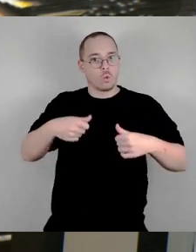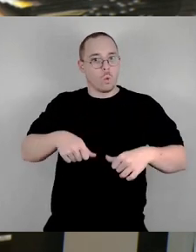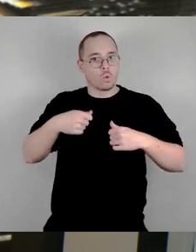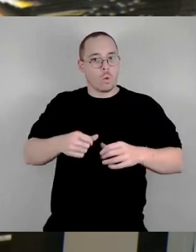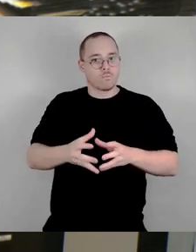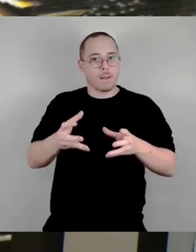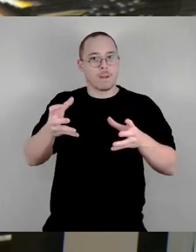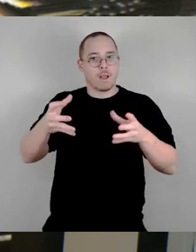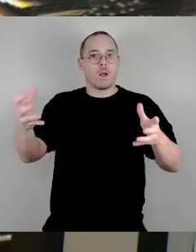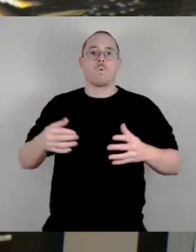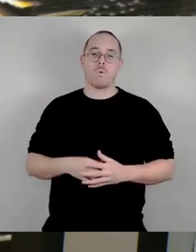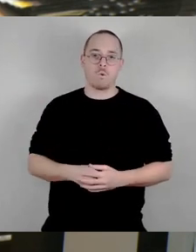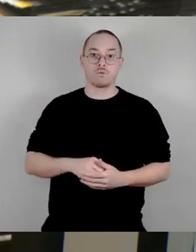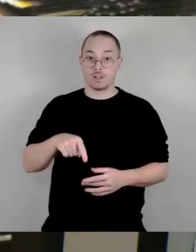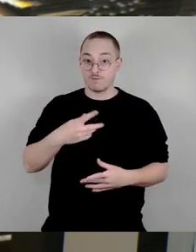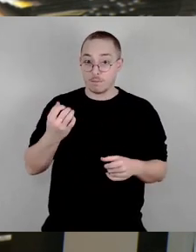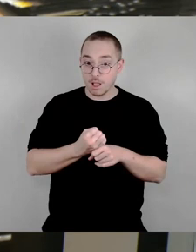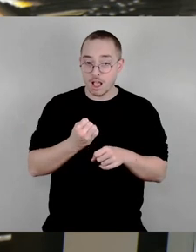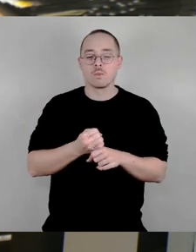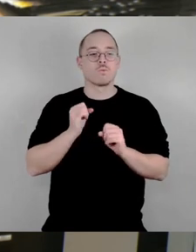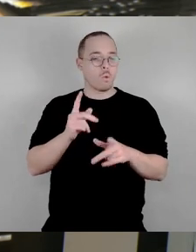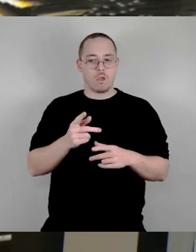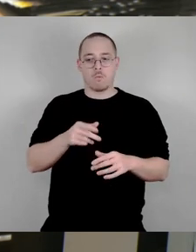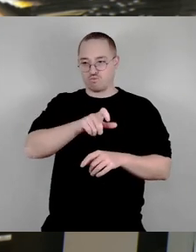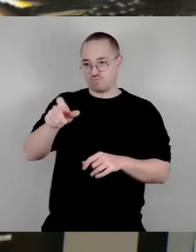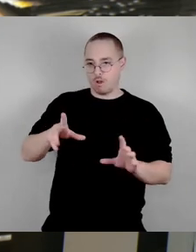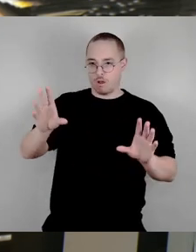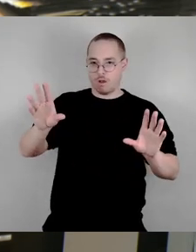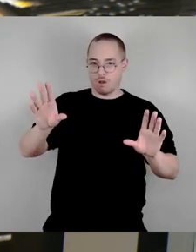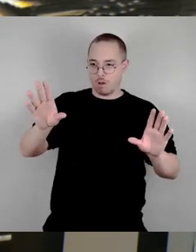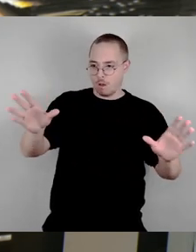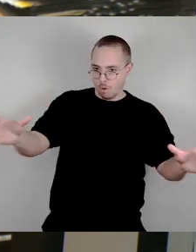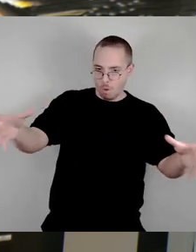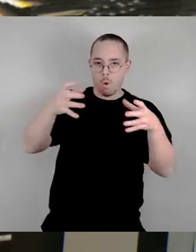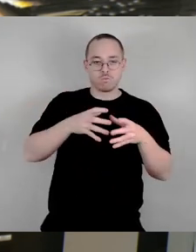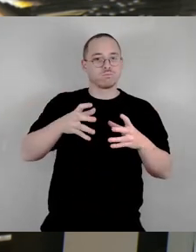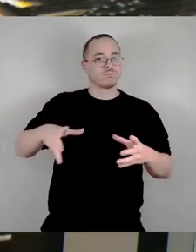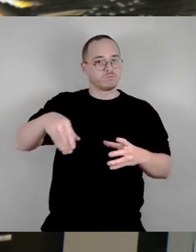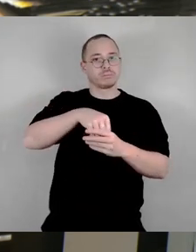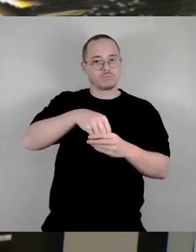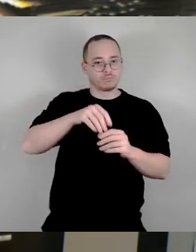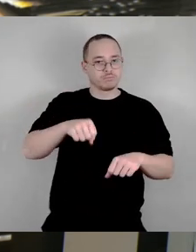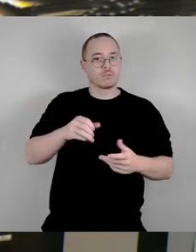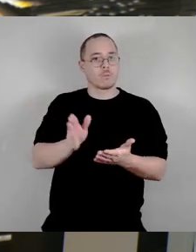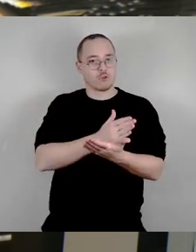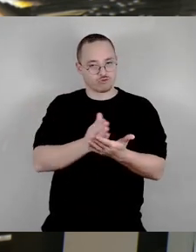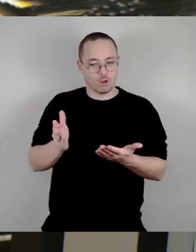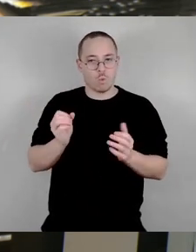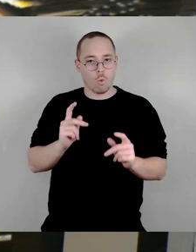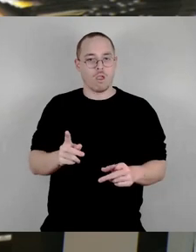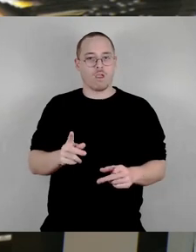beteiligt Menschen dran, gibt ihnen die Illusion, dass sie mitwirken könnten und am Schluss im Prinzip geht es nur noch ums Geld. Gucken wir uns mal diesen